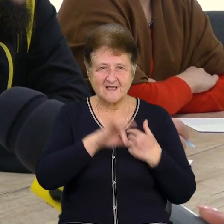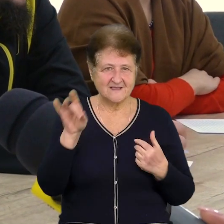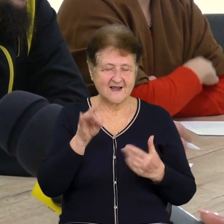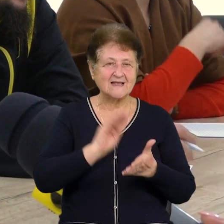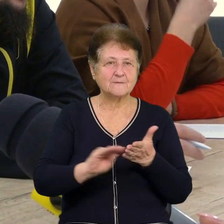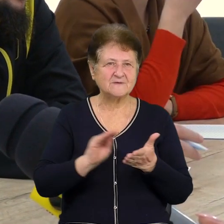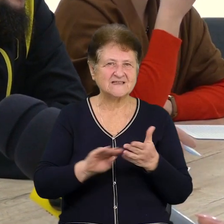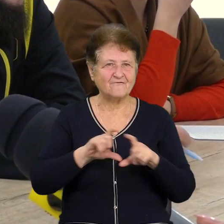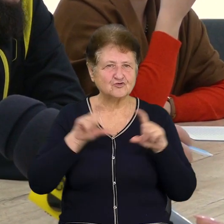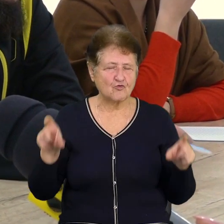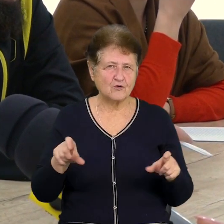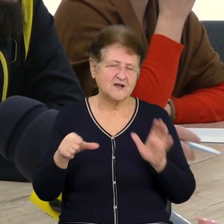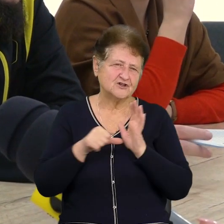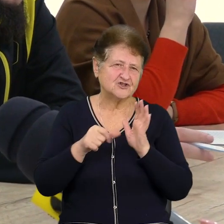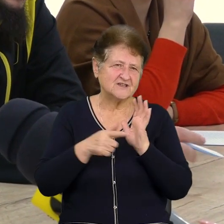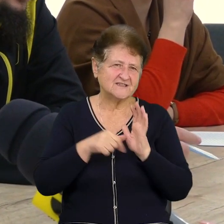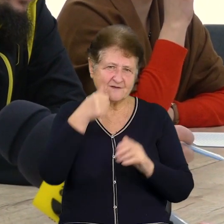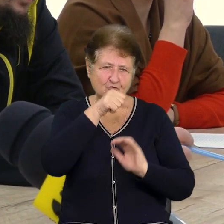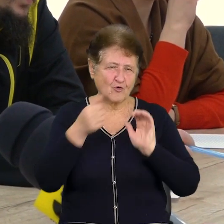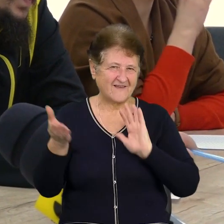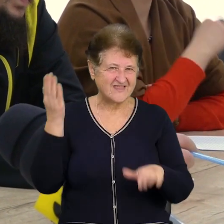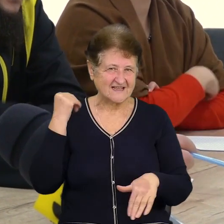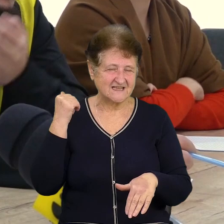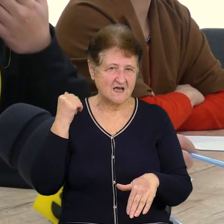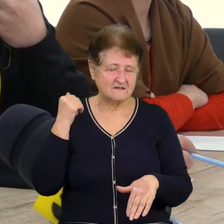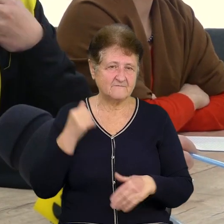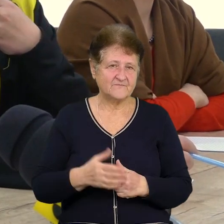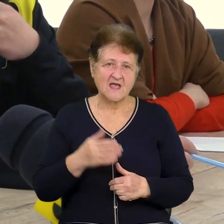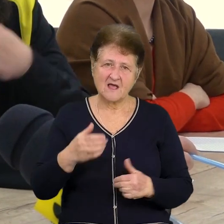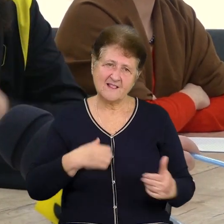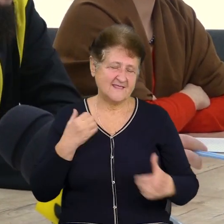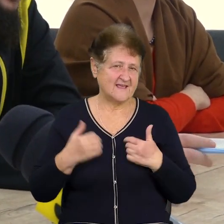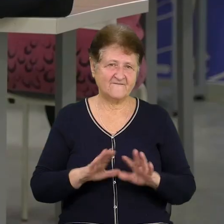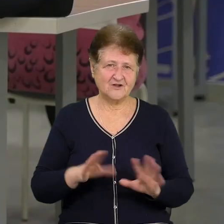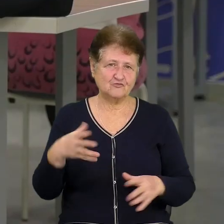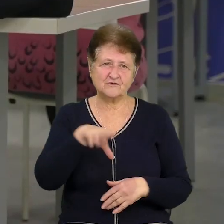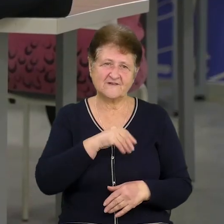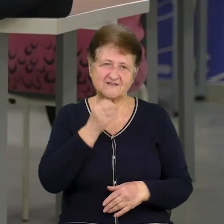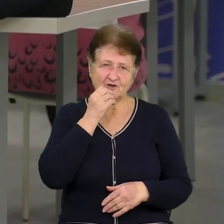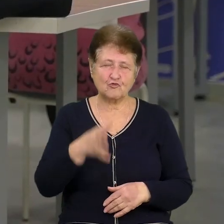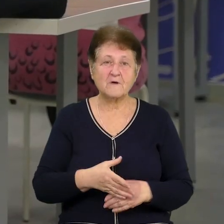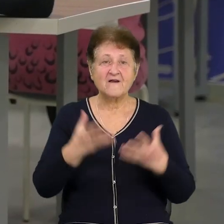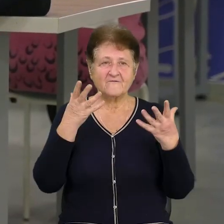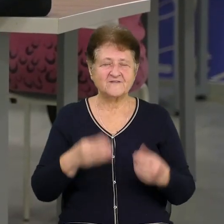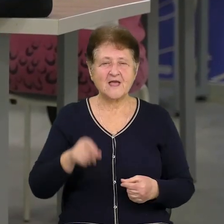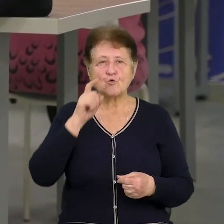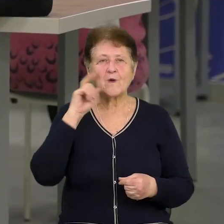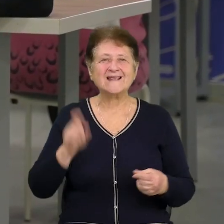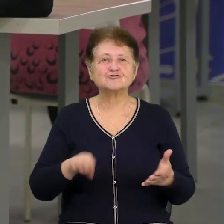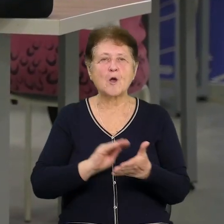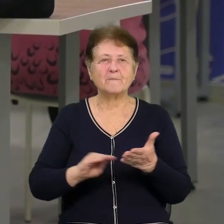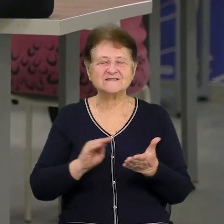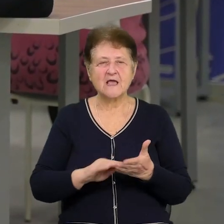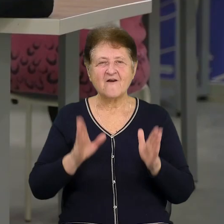школі років 6-7 назад. Але не хвилюють. Все добре. У день української писемності у